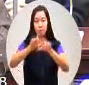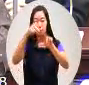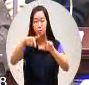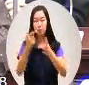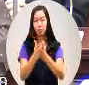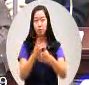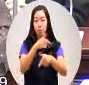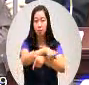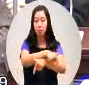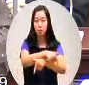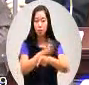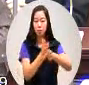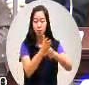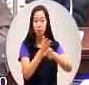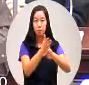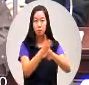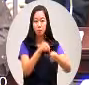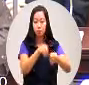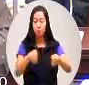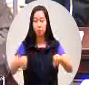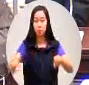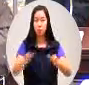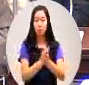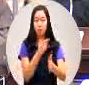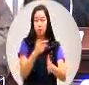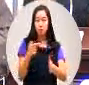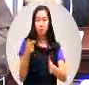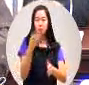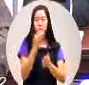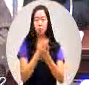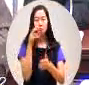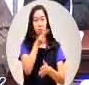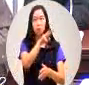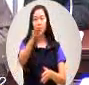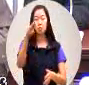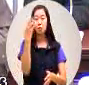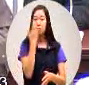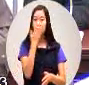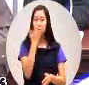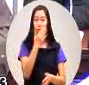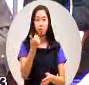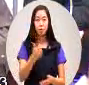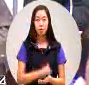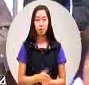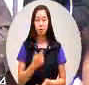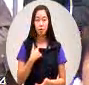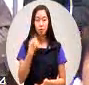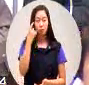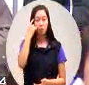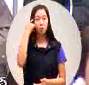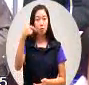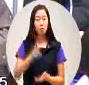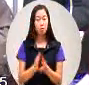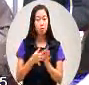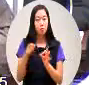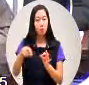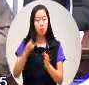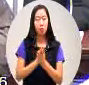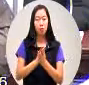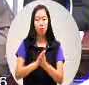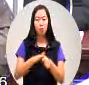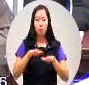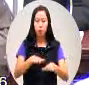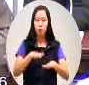观公路它沿途就是一个非常美丽的风光但是我觉得说因为天灾